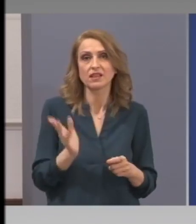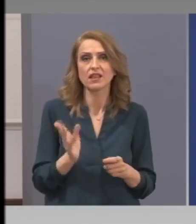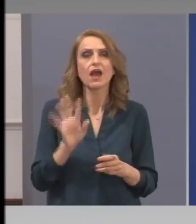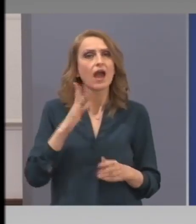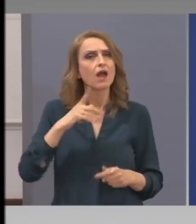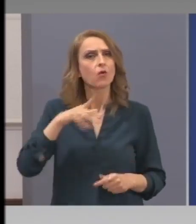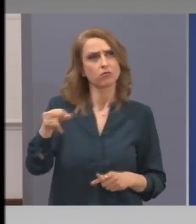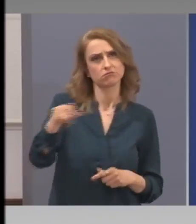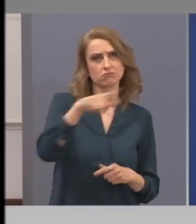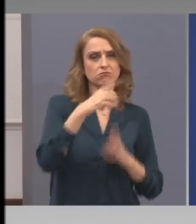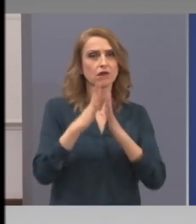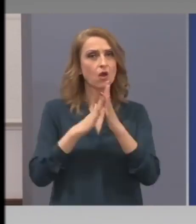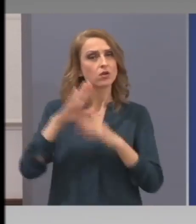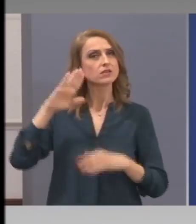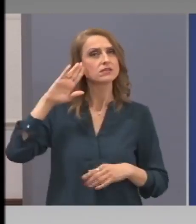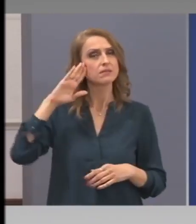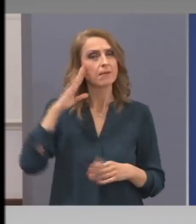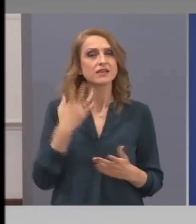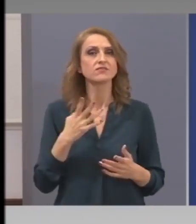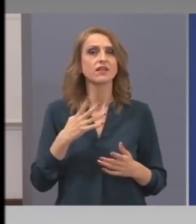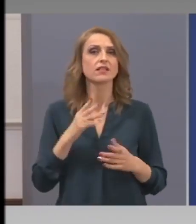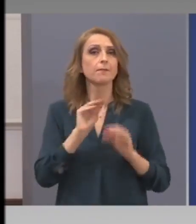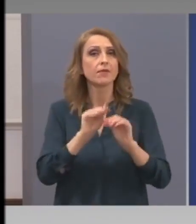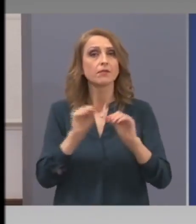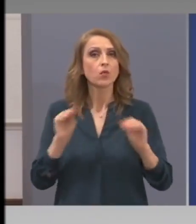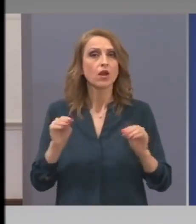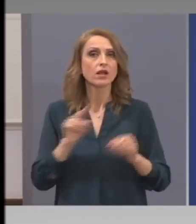препоръките на медицинския щап.